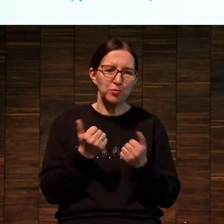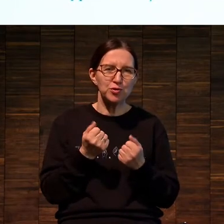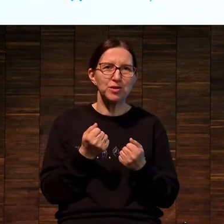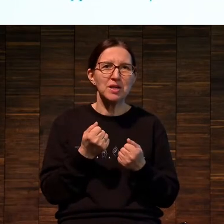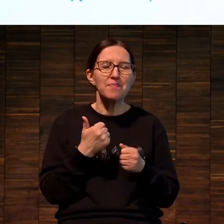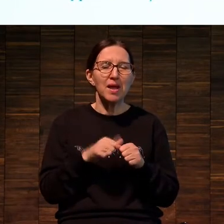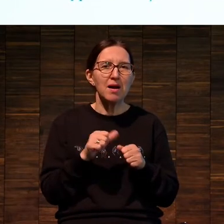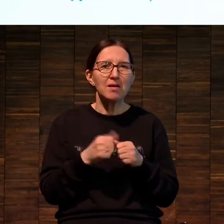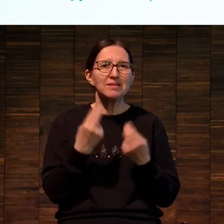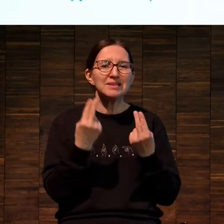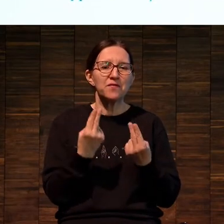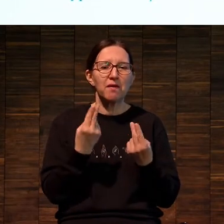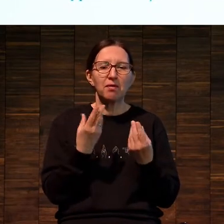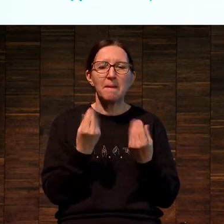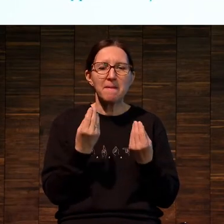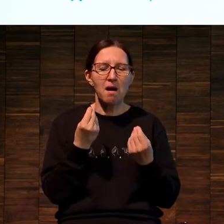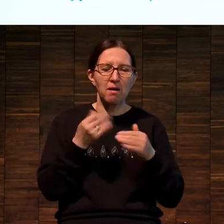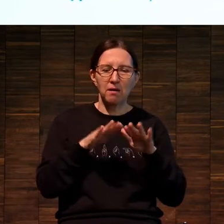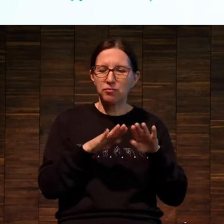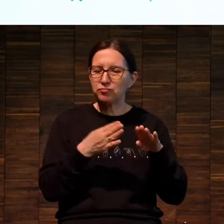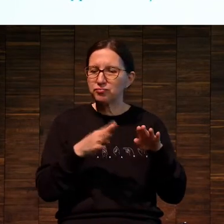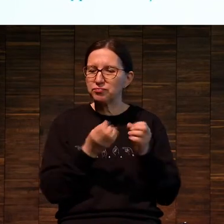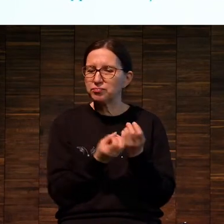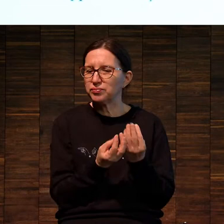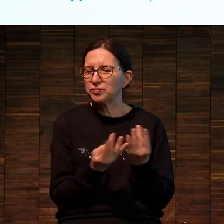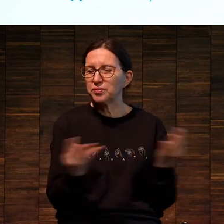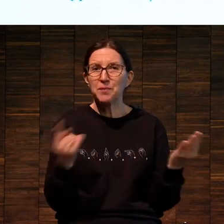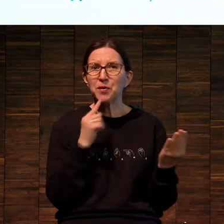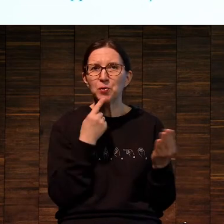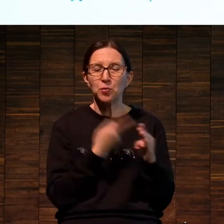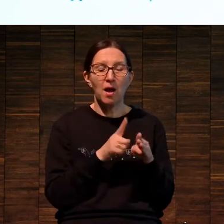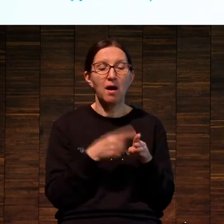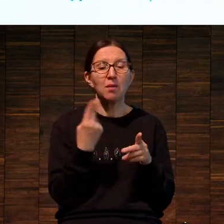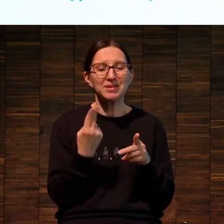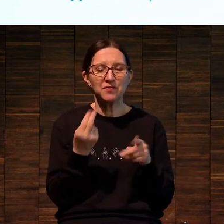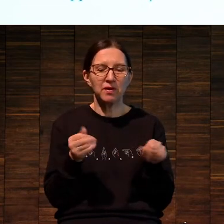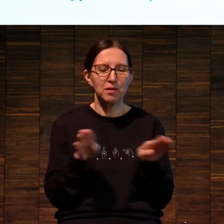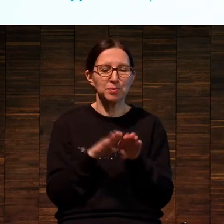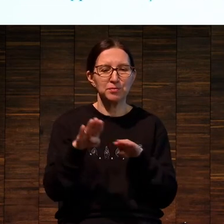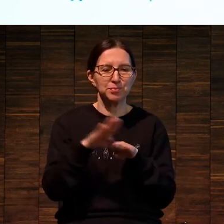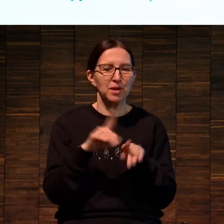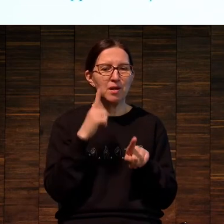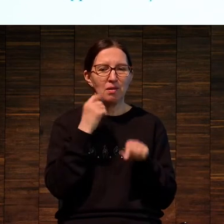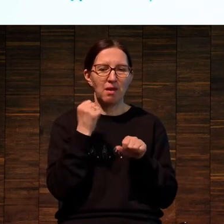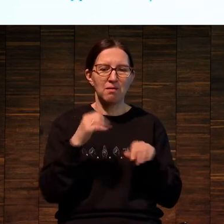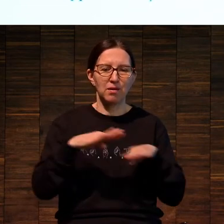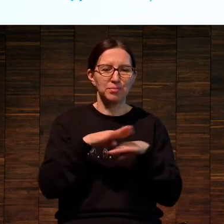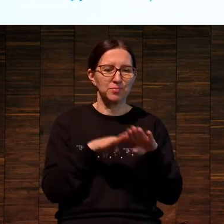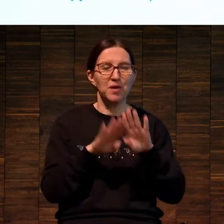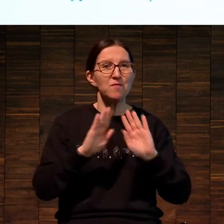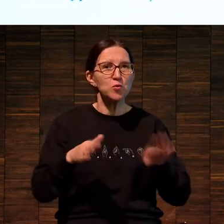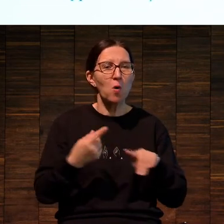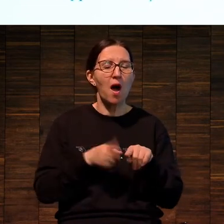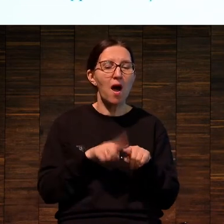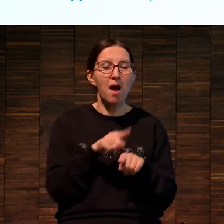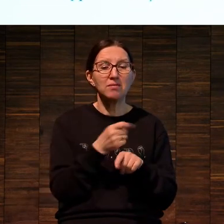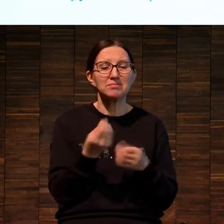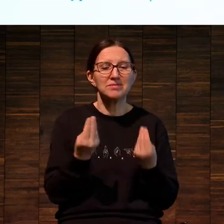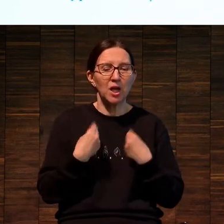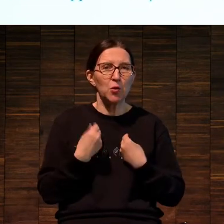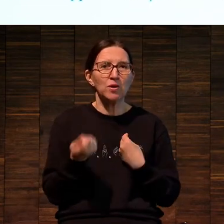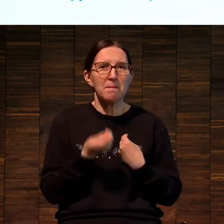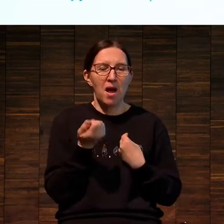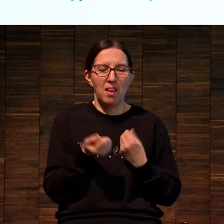плавного тонального перехода, градиентов, а вот эта ограниченность пластическая, она как раз